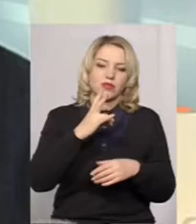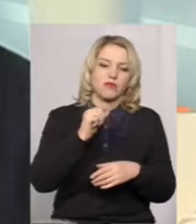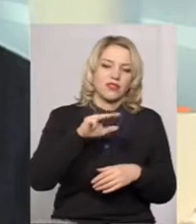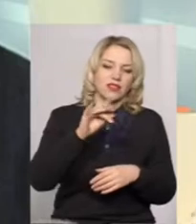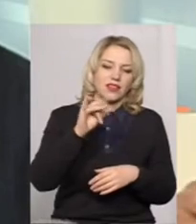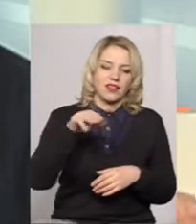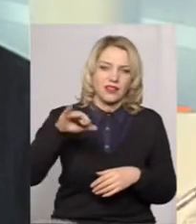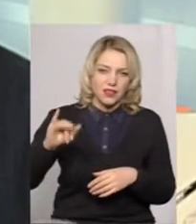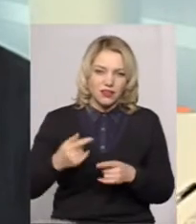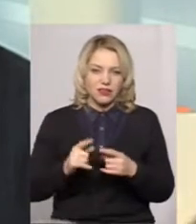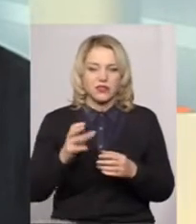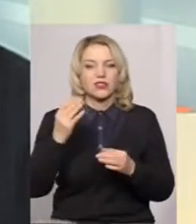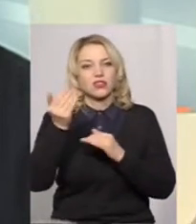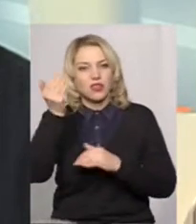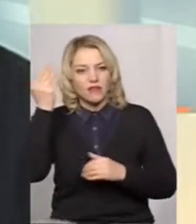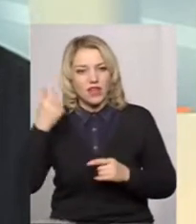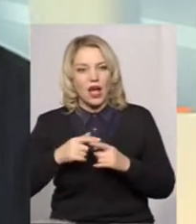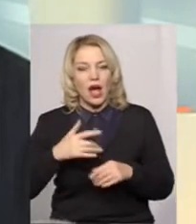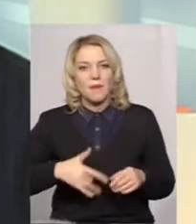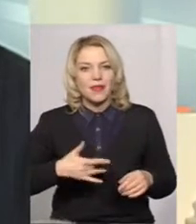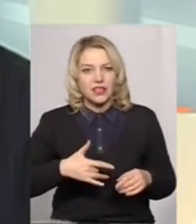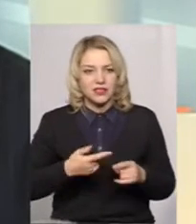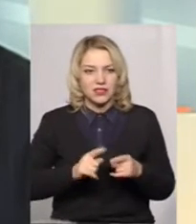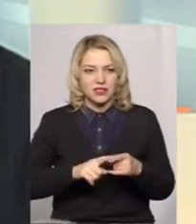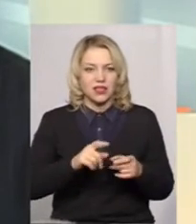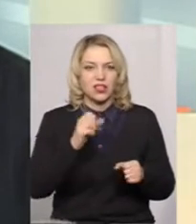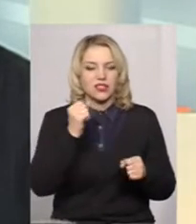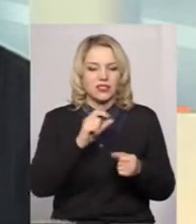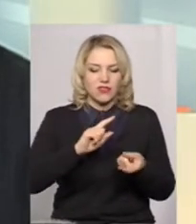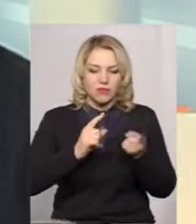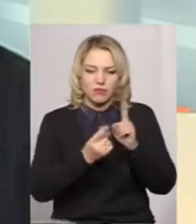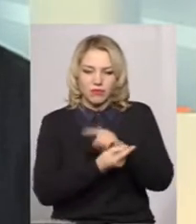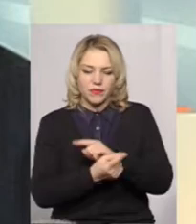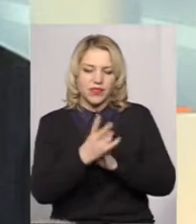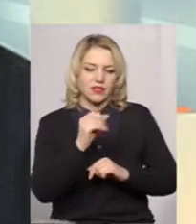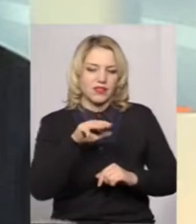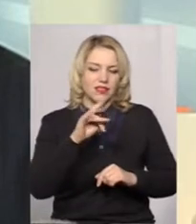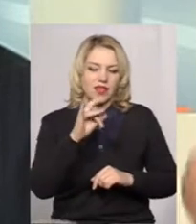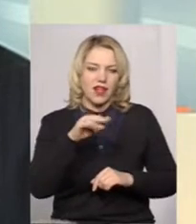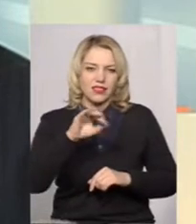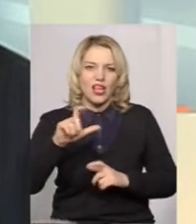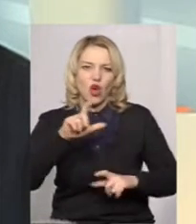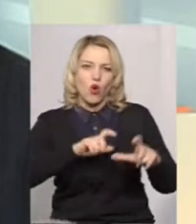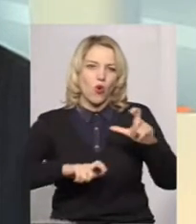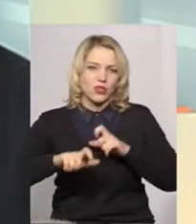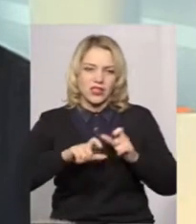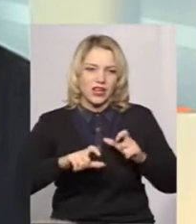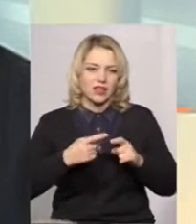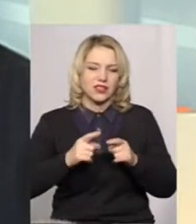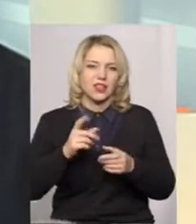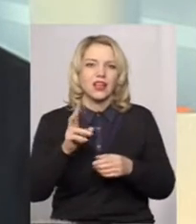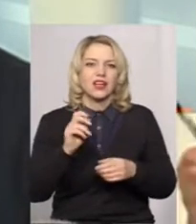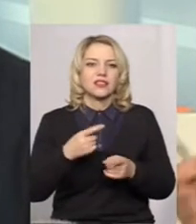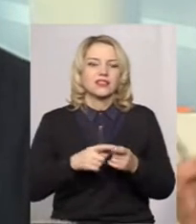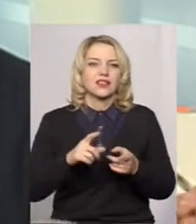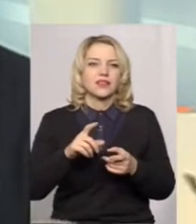І далі йде мінералізація, і це вже робиться нітрати. Оці канцерогени. І ці, от маючи нагоду, я би хотів